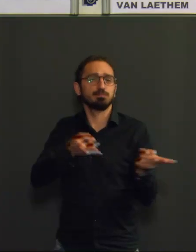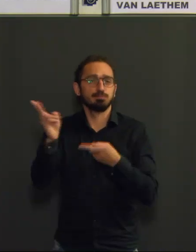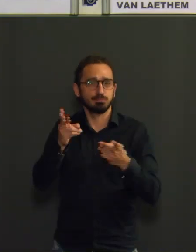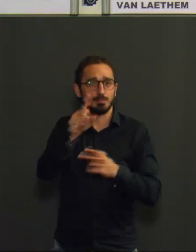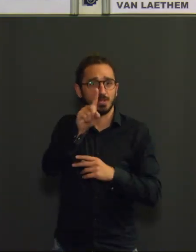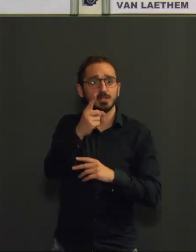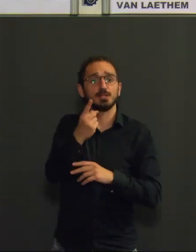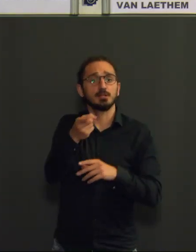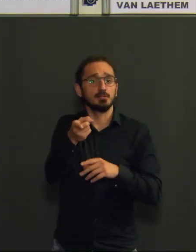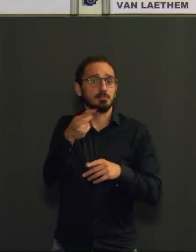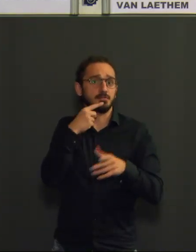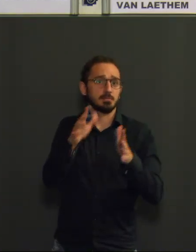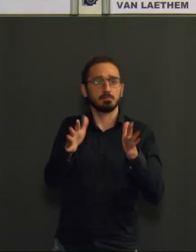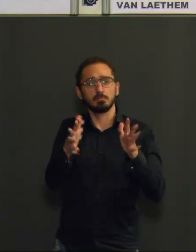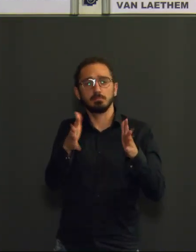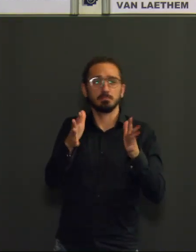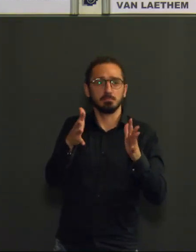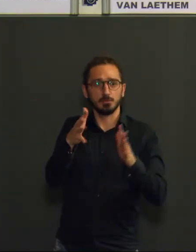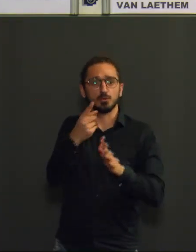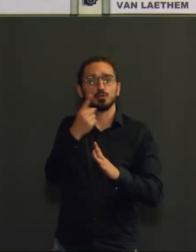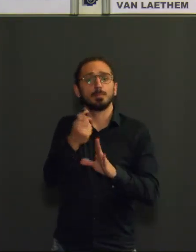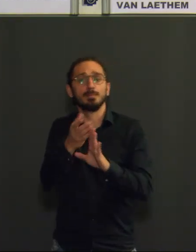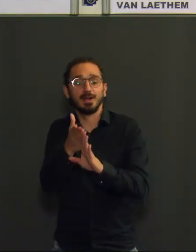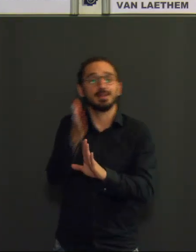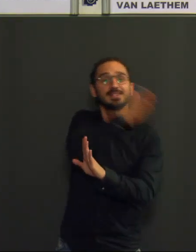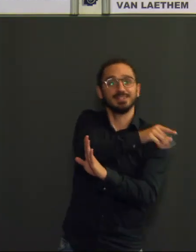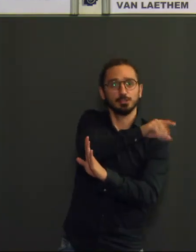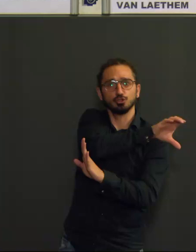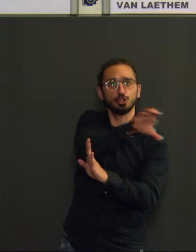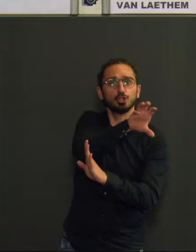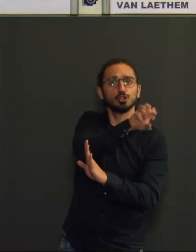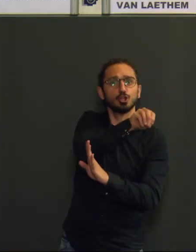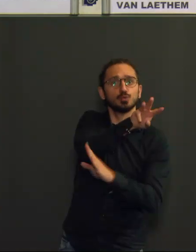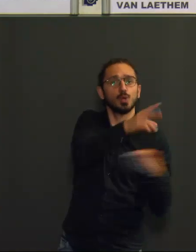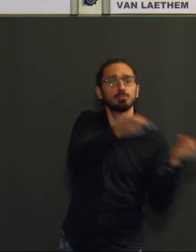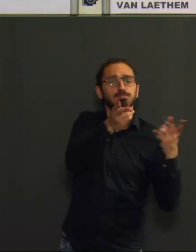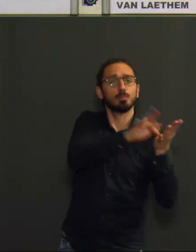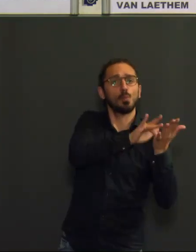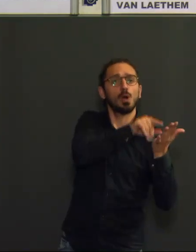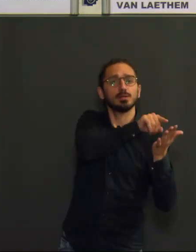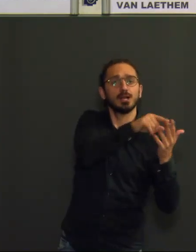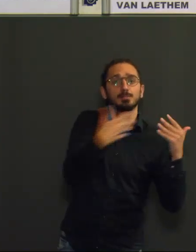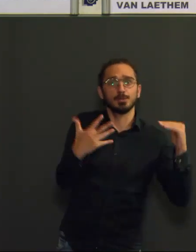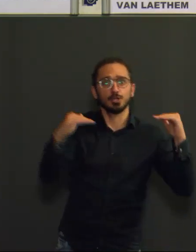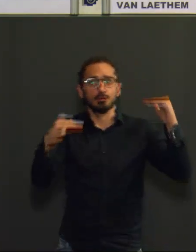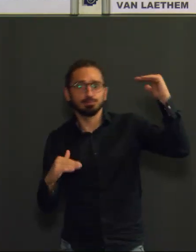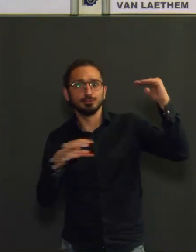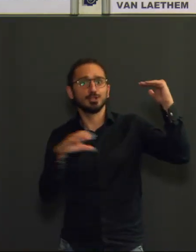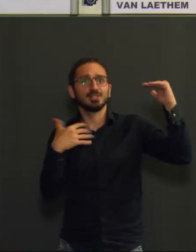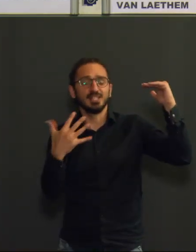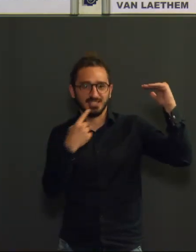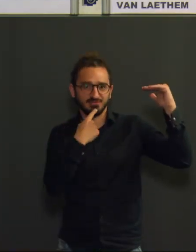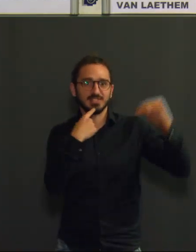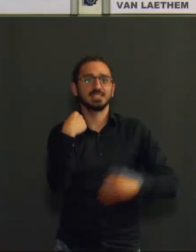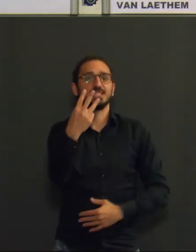moyenne pour la semaine précédente.'est donc 13% de moins au niveau des hospitalisations. Et à nouveau, on peut